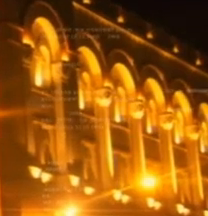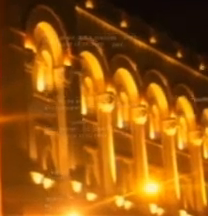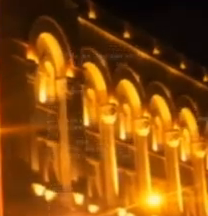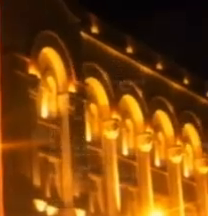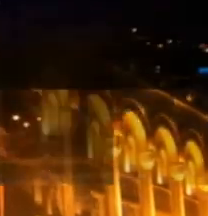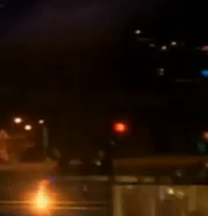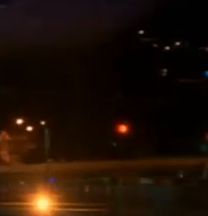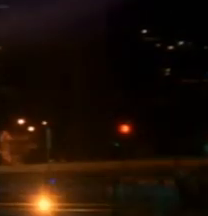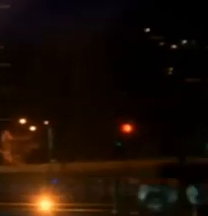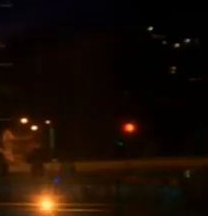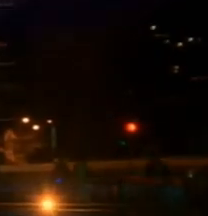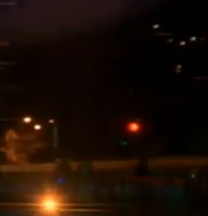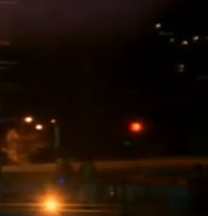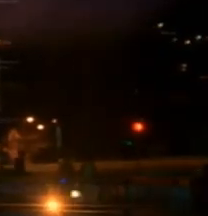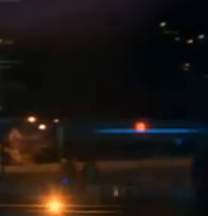Muzika